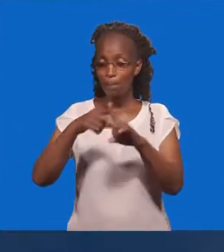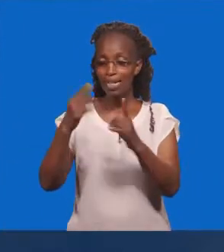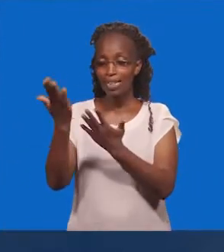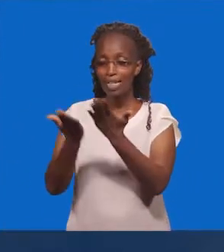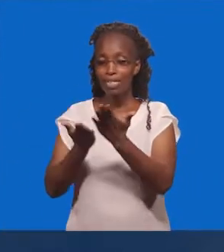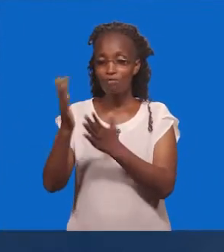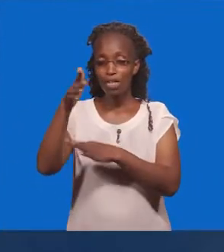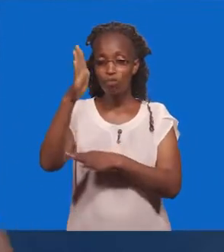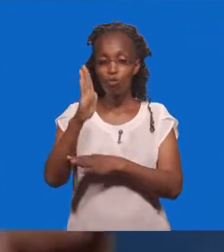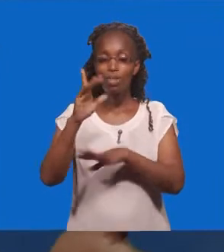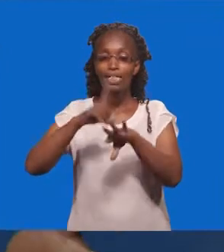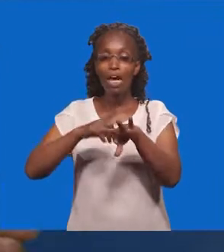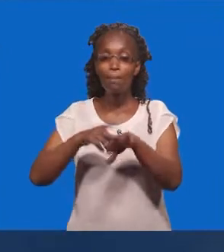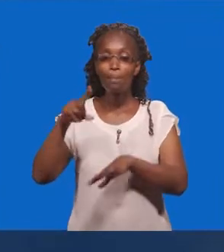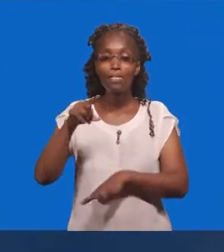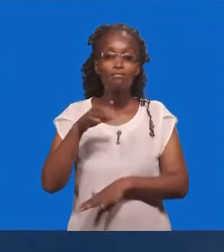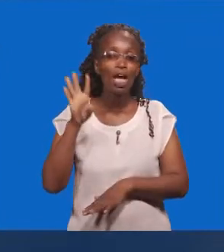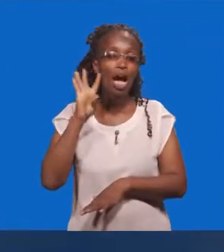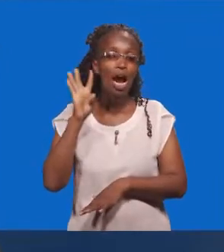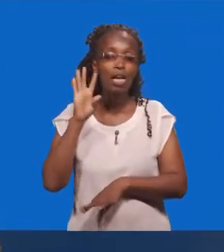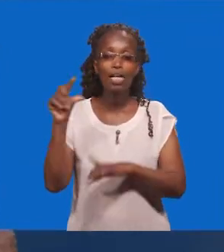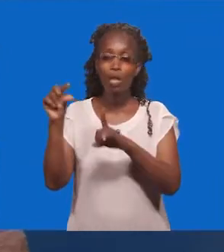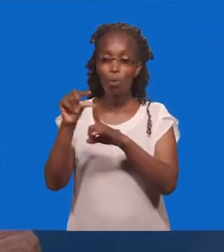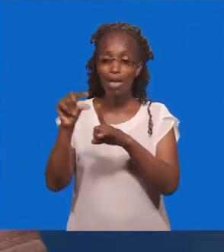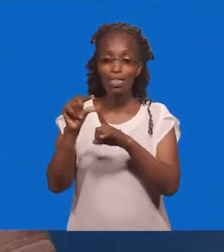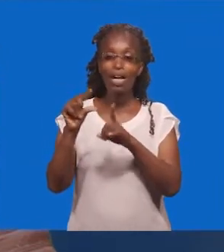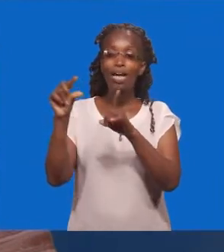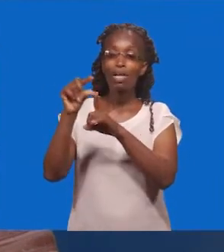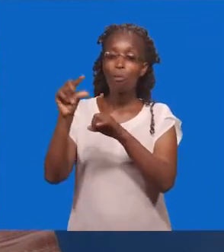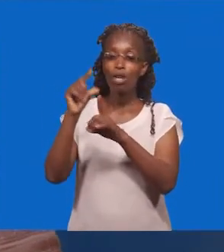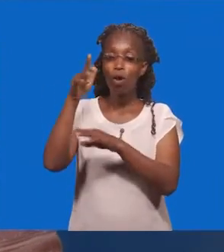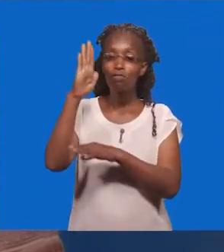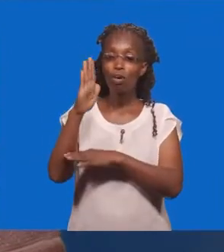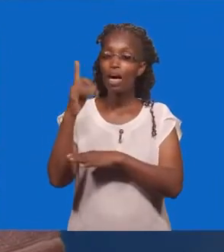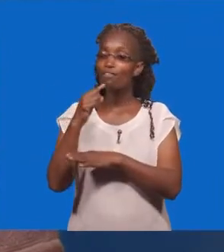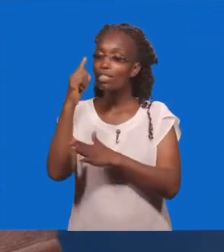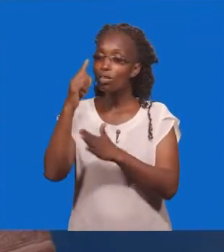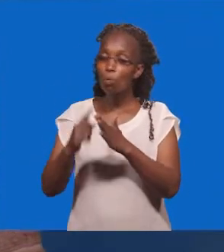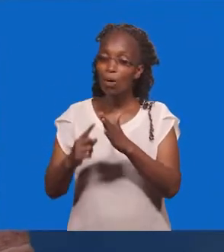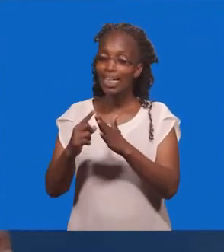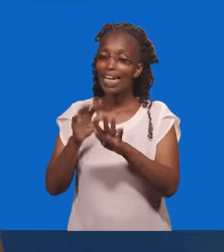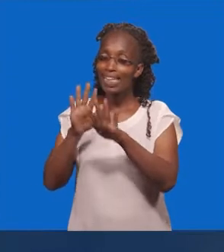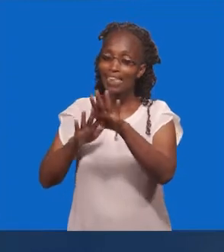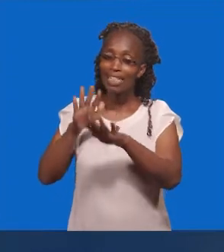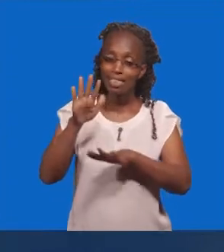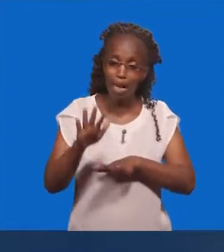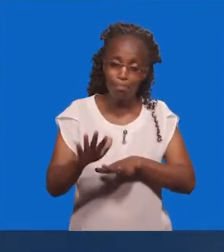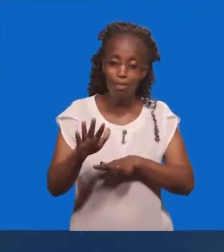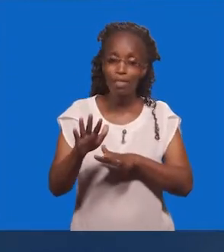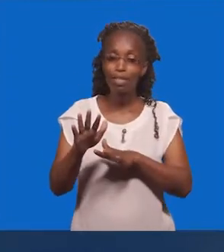Mutumishu wa mungu Aliposikia Maneno Haya Nenu labwana Limetuambia ya kwamba Ile Ile atua